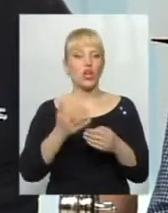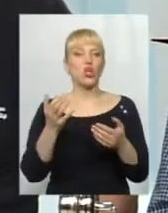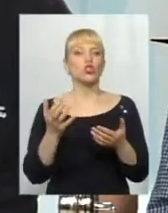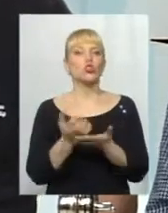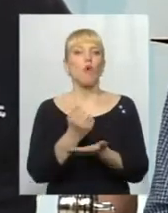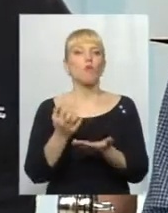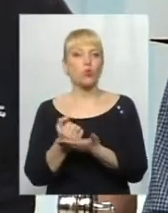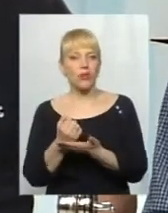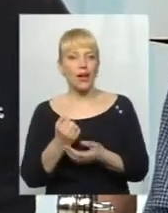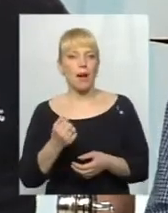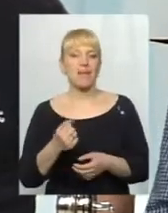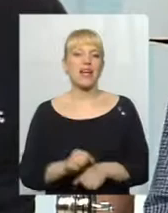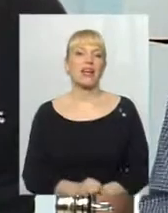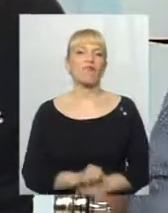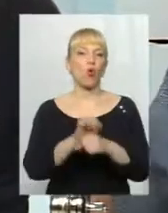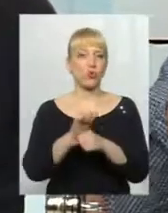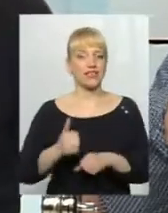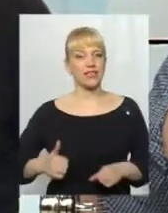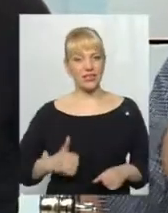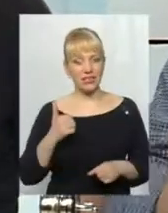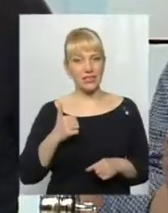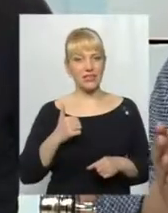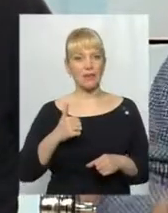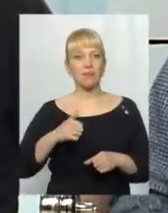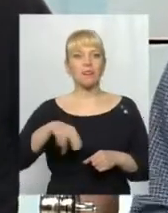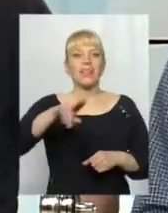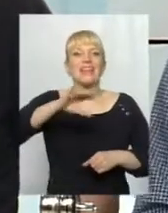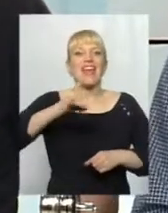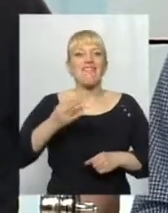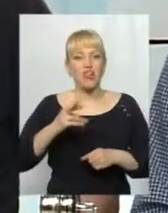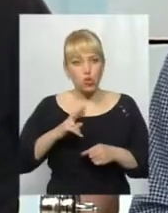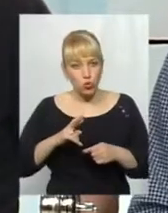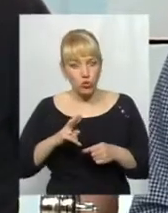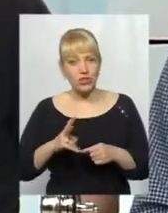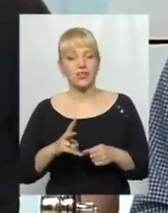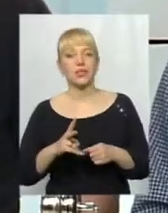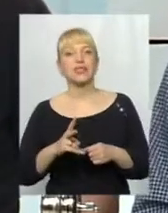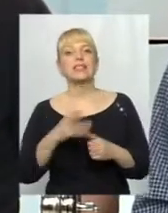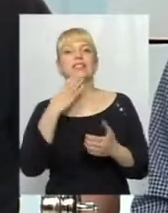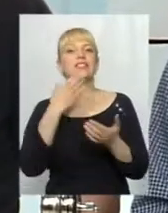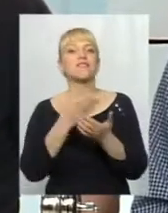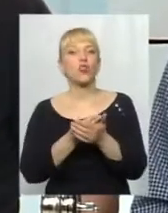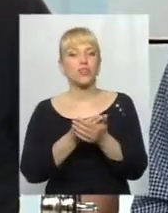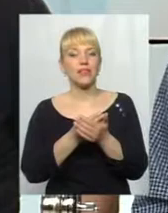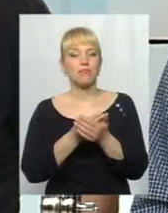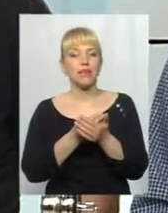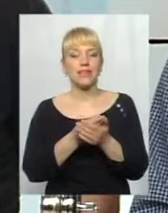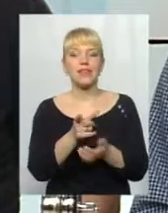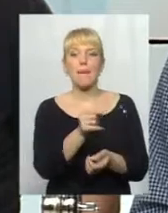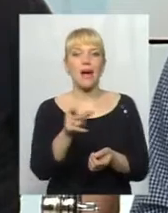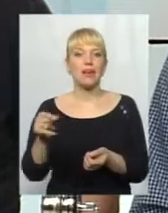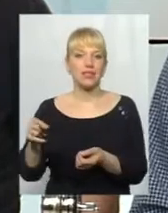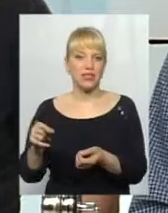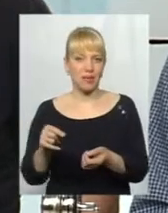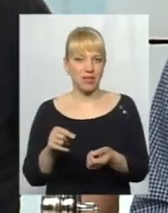гідності, громадськими організаціями, той самий деревянчук зі своїми напарниками і